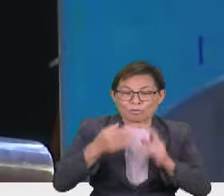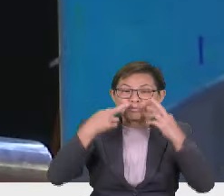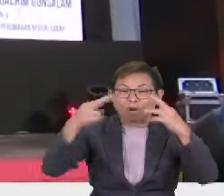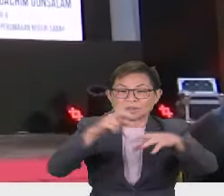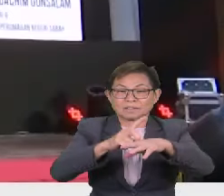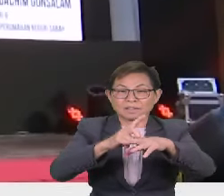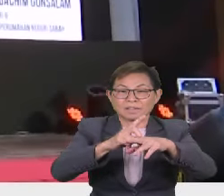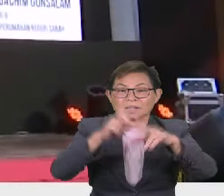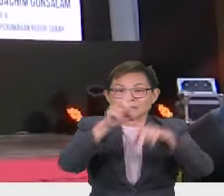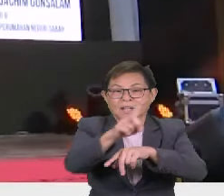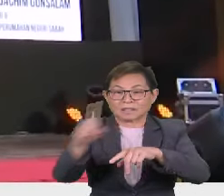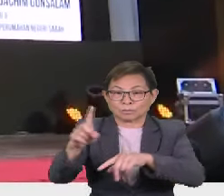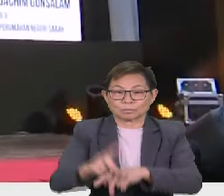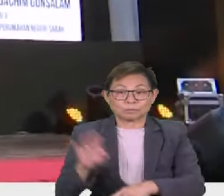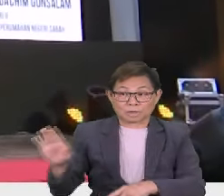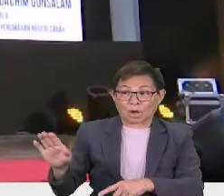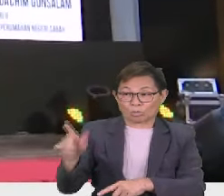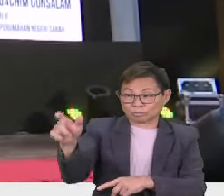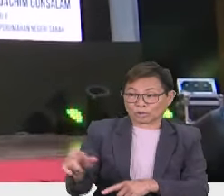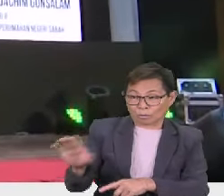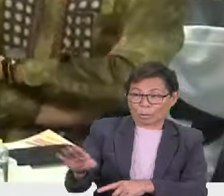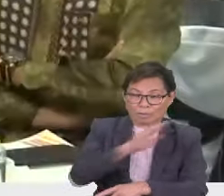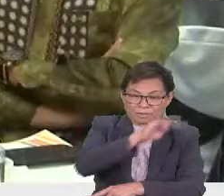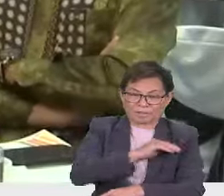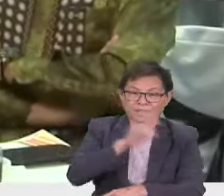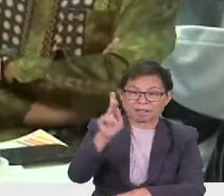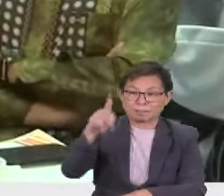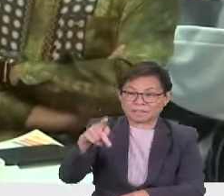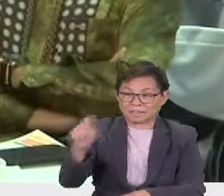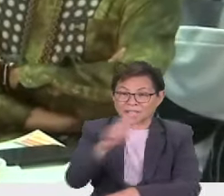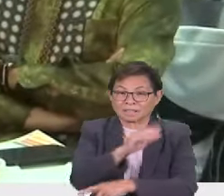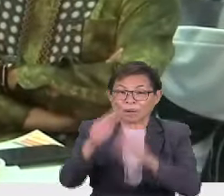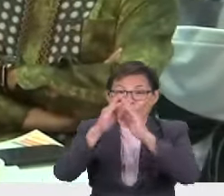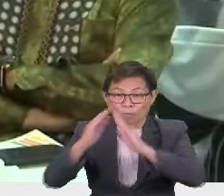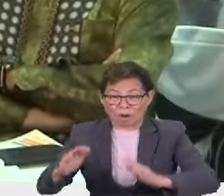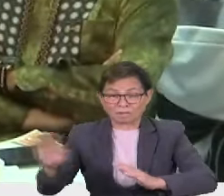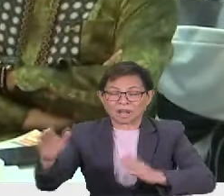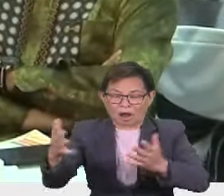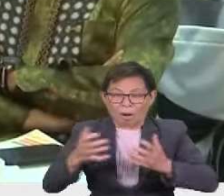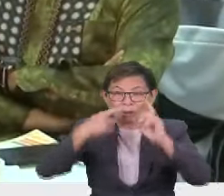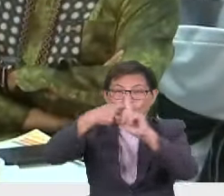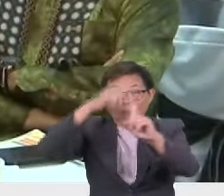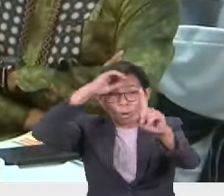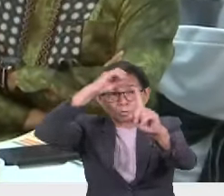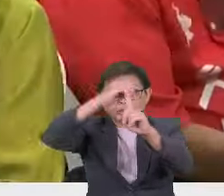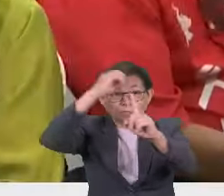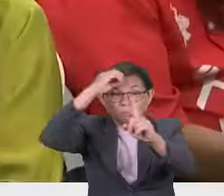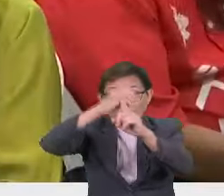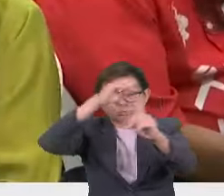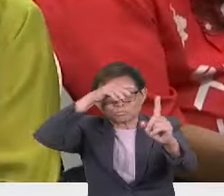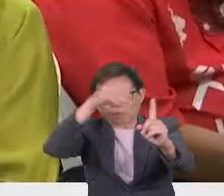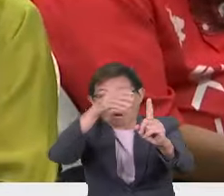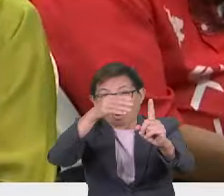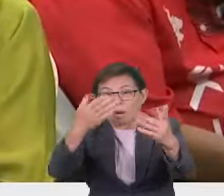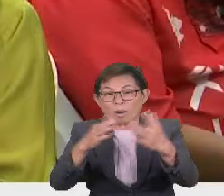di Dewan Perdana Lahat Datu. Beliau yang juga Menteri Kerajaan Tempatan dan Perumahan berharap objektif yang disasar